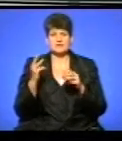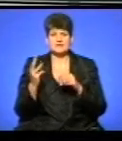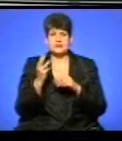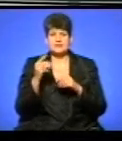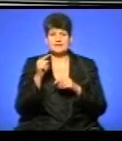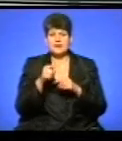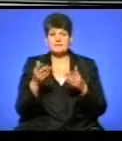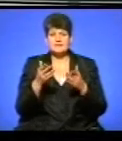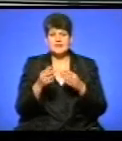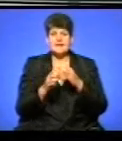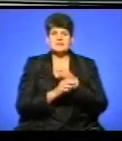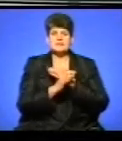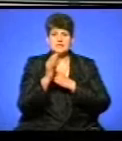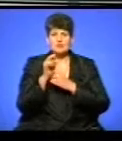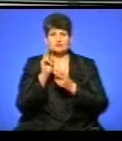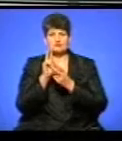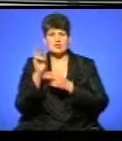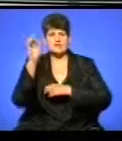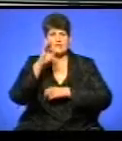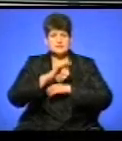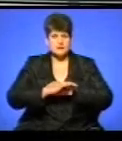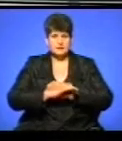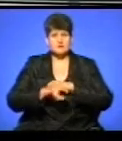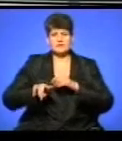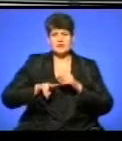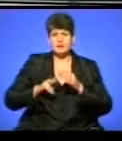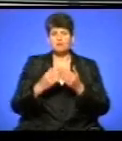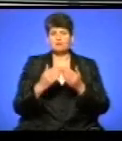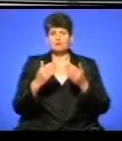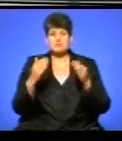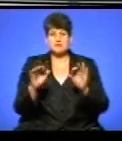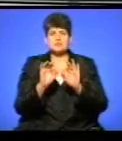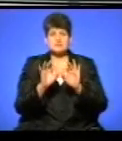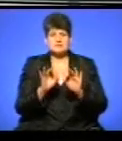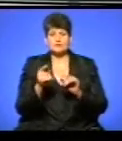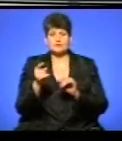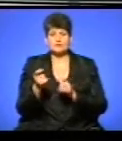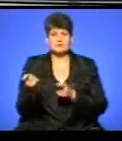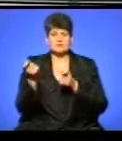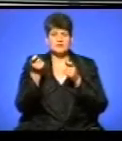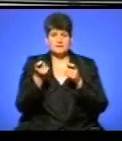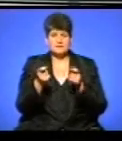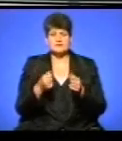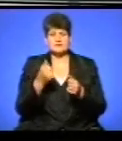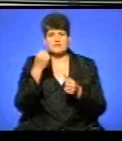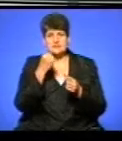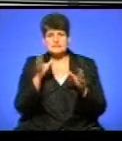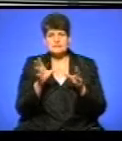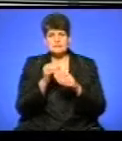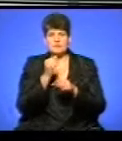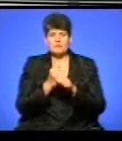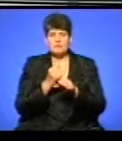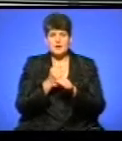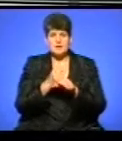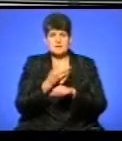Схід, зустрічається із Заходом. Директор музею Ігор Дуда розповів, до Тернополя вони потрапили завдяки співпраці польських краєзнавців